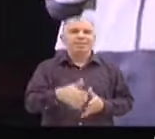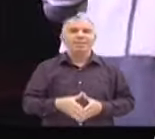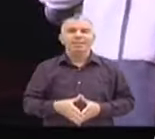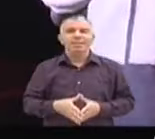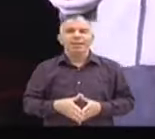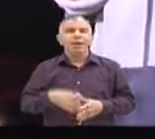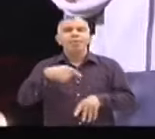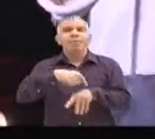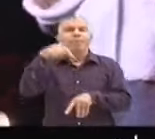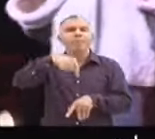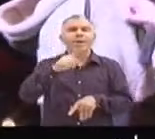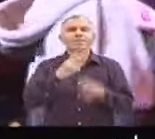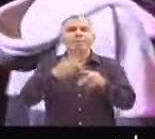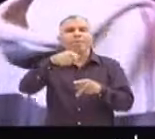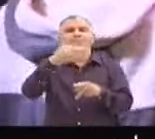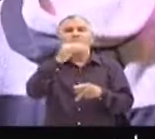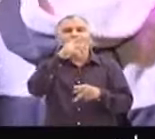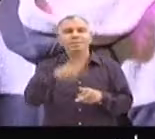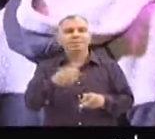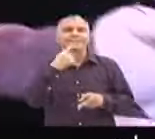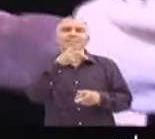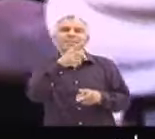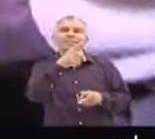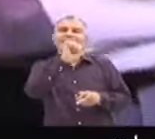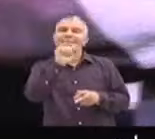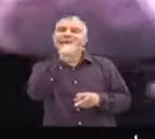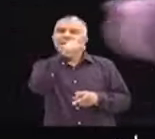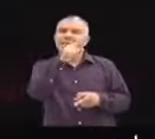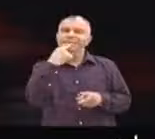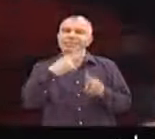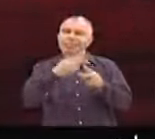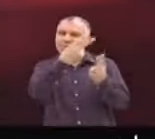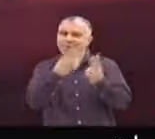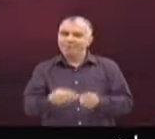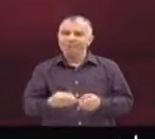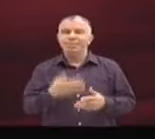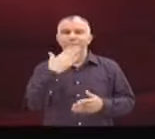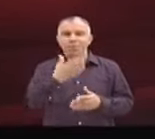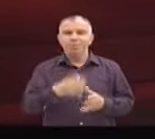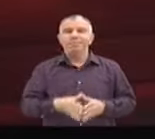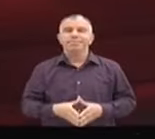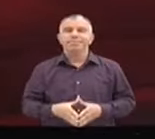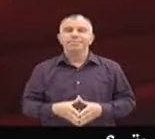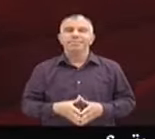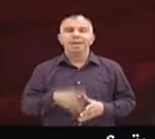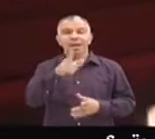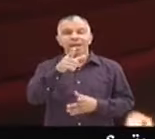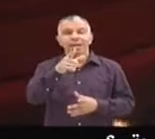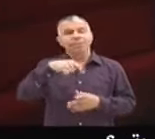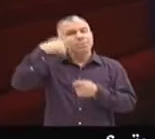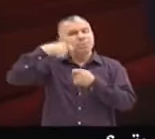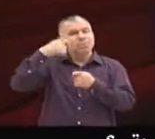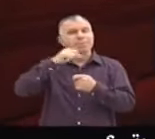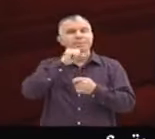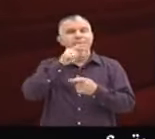vous présente Saïd, qui est là. Saïd, c'est Rari. Bonjour. Avec qui j'ai